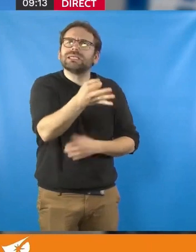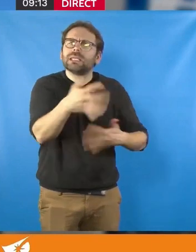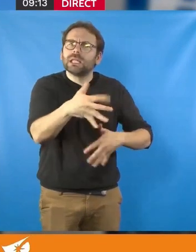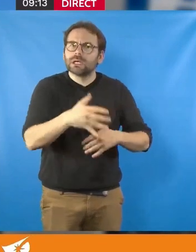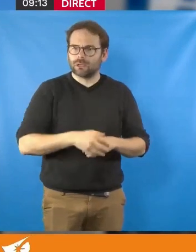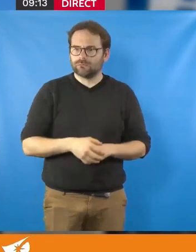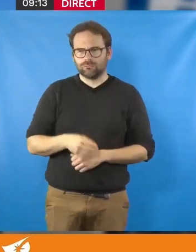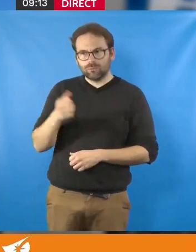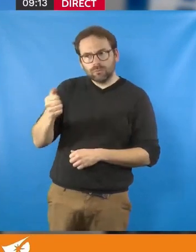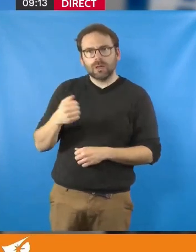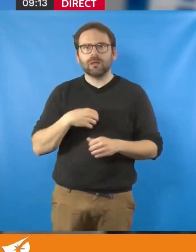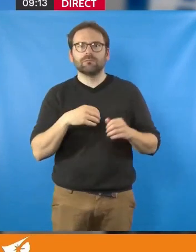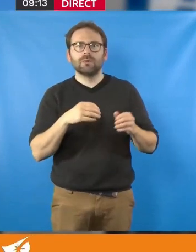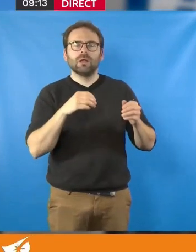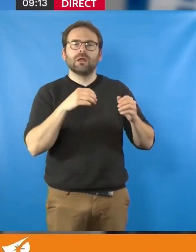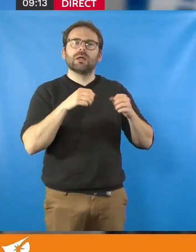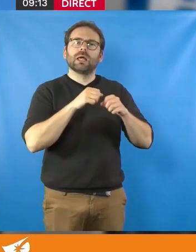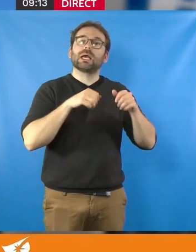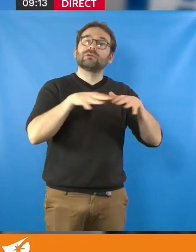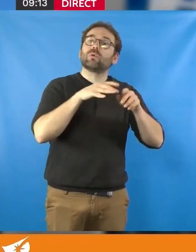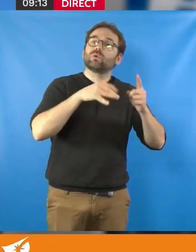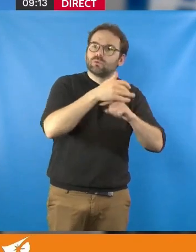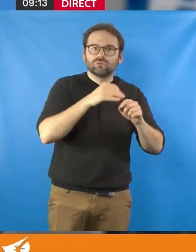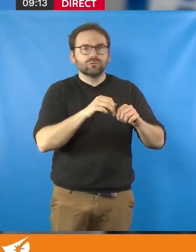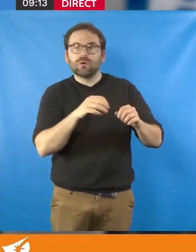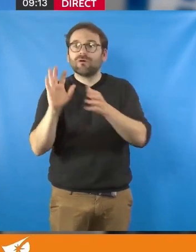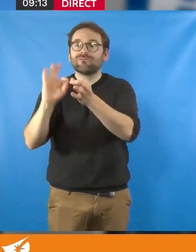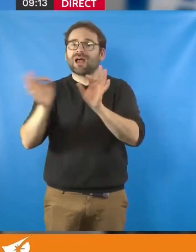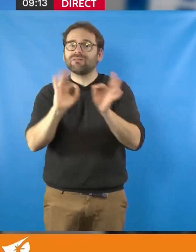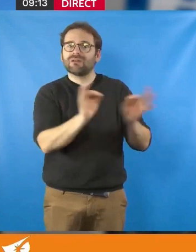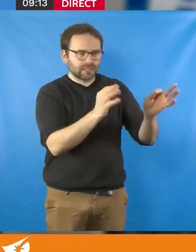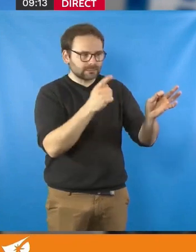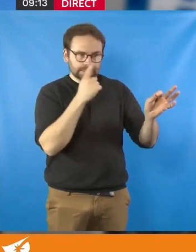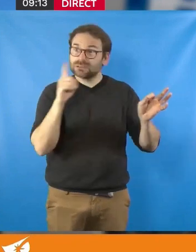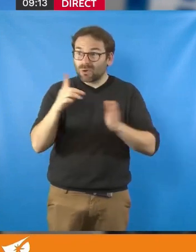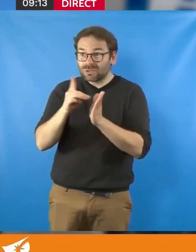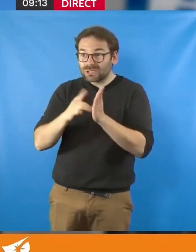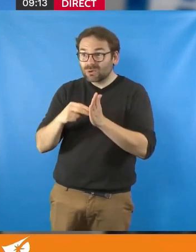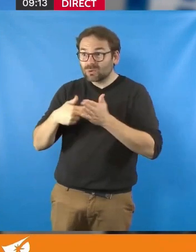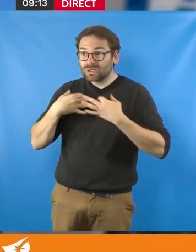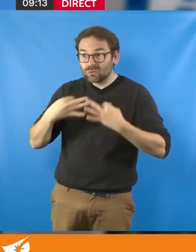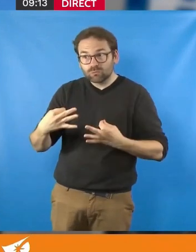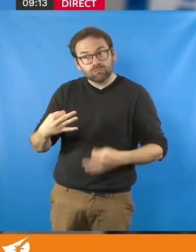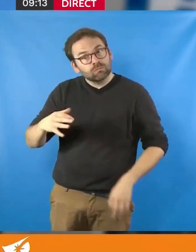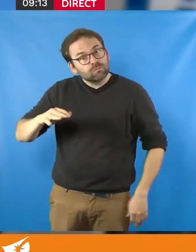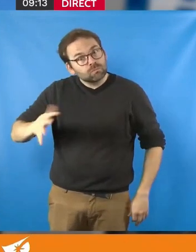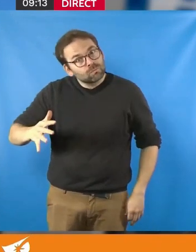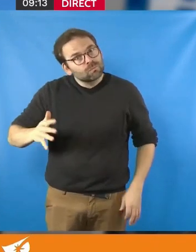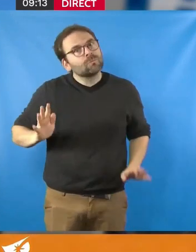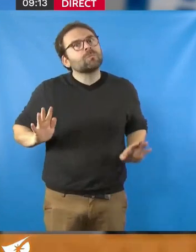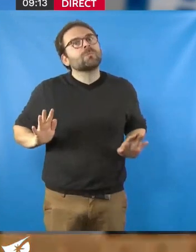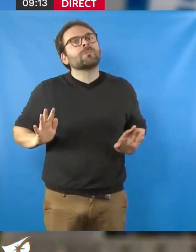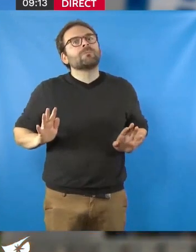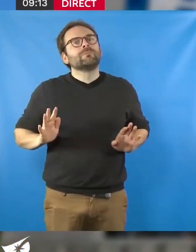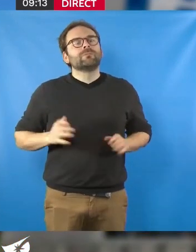sur les réseaux sociaux étaient pour le moins non déontologiques. C'est le moins qu puisse dire. Je vous invite chacune et chacun à